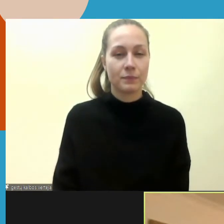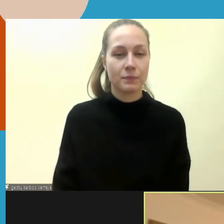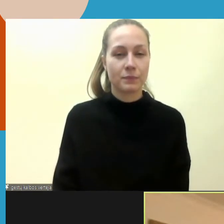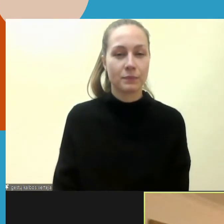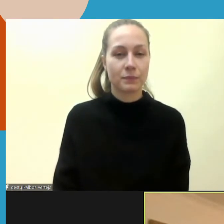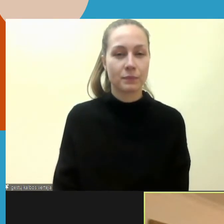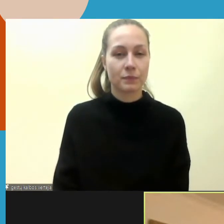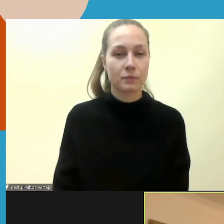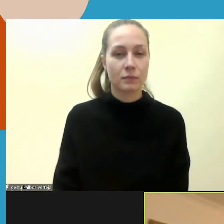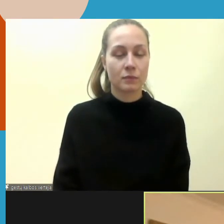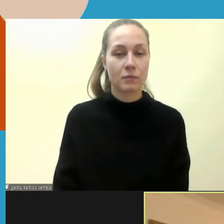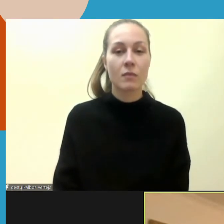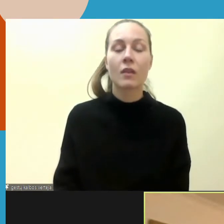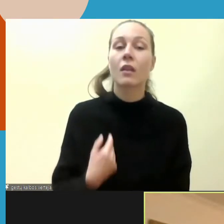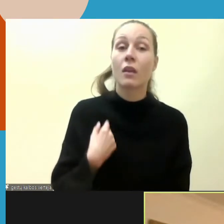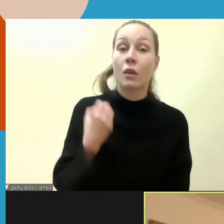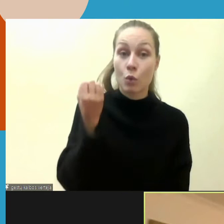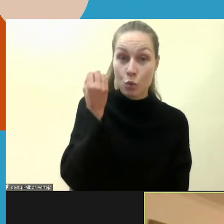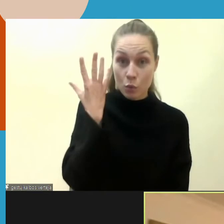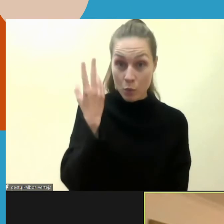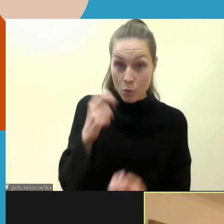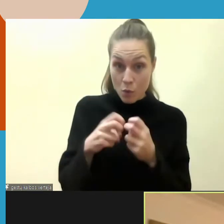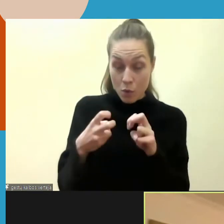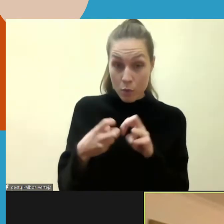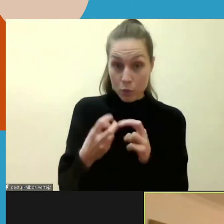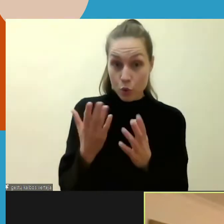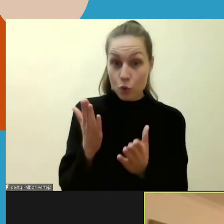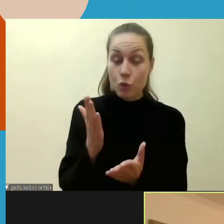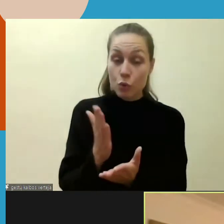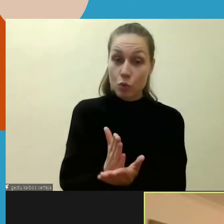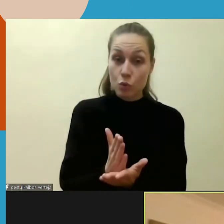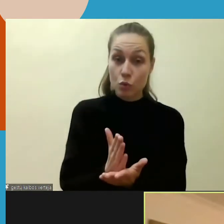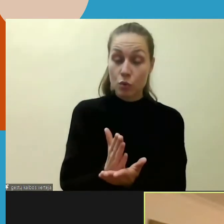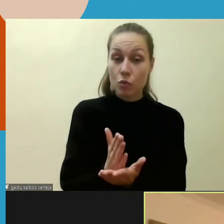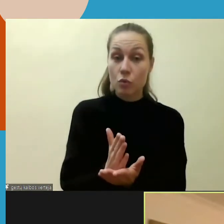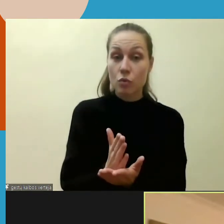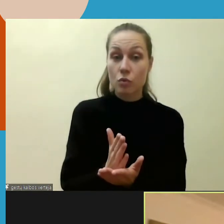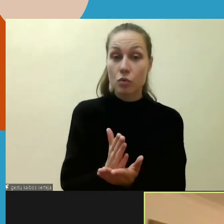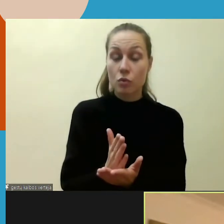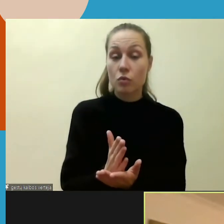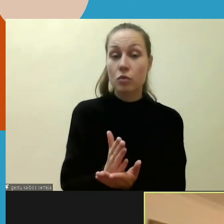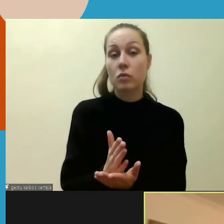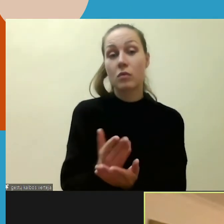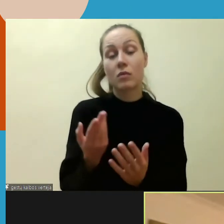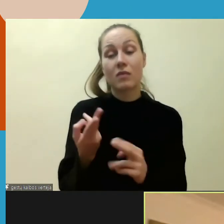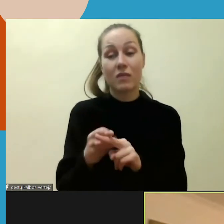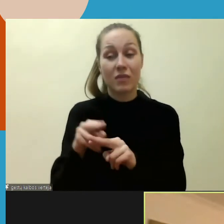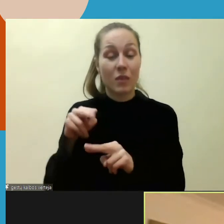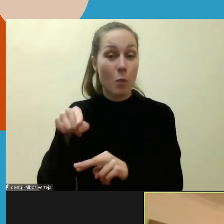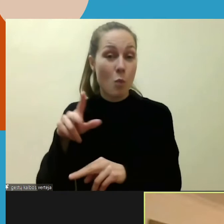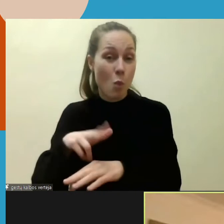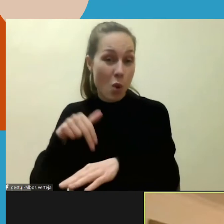kaip suprantu, yra problemų dėl policijos, dėl policijos